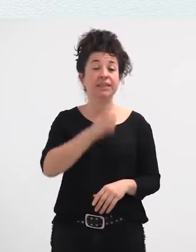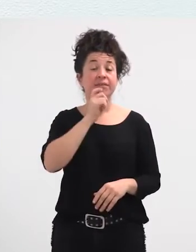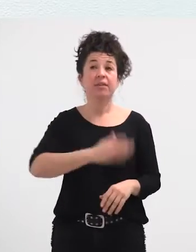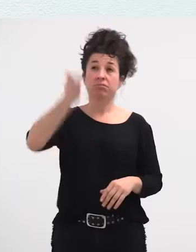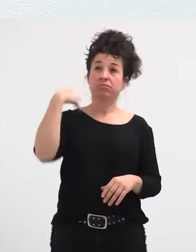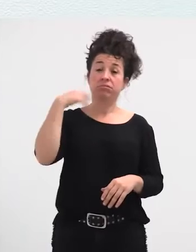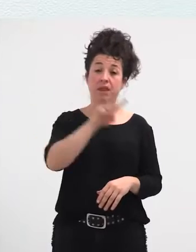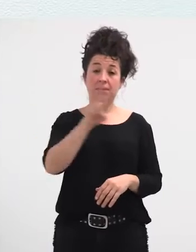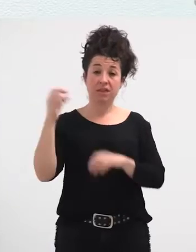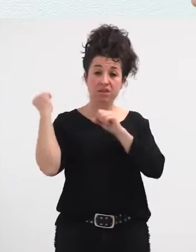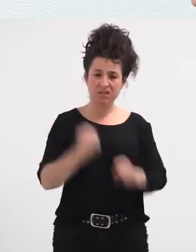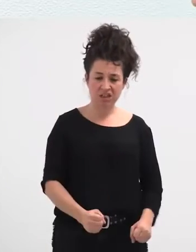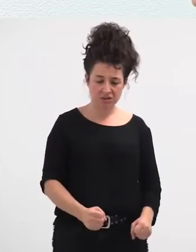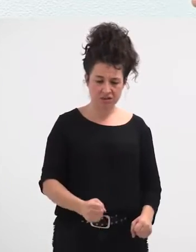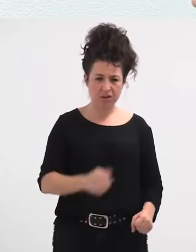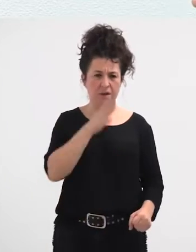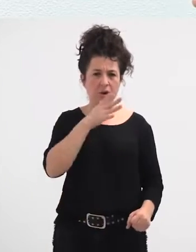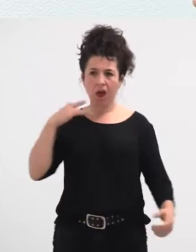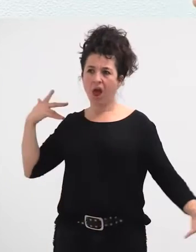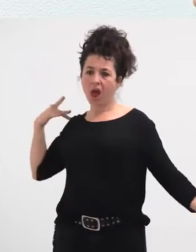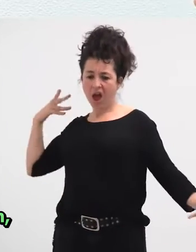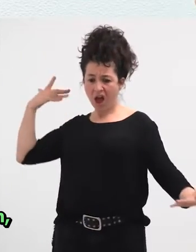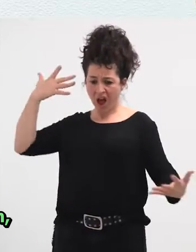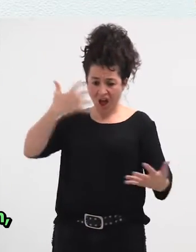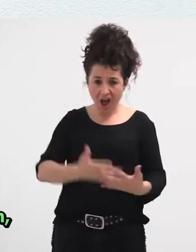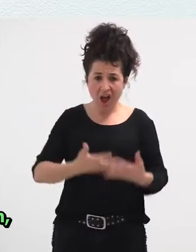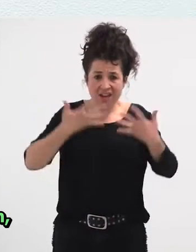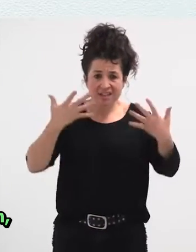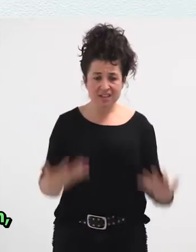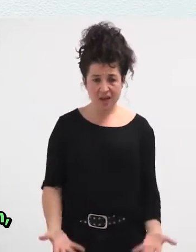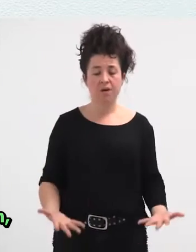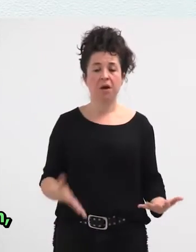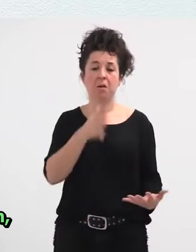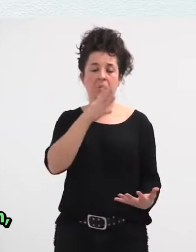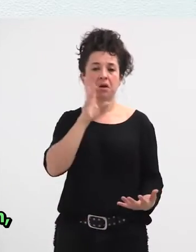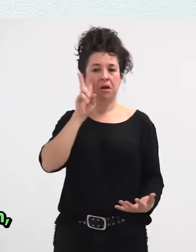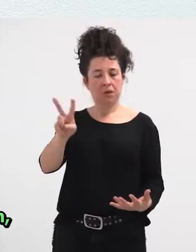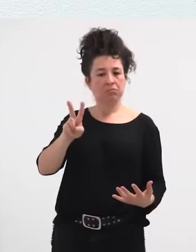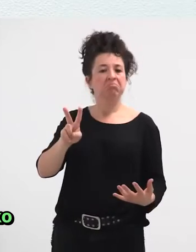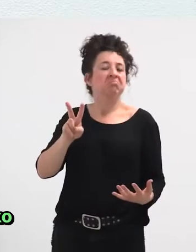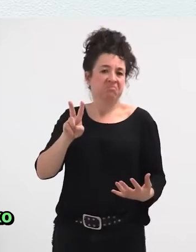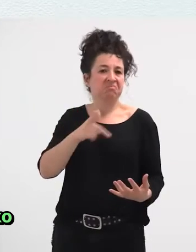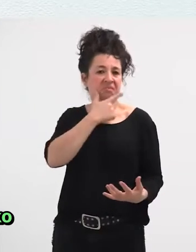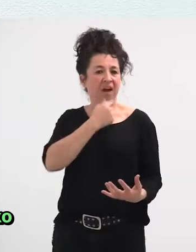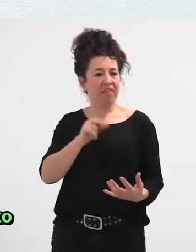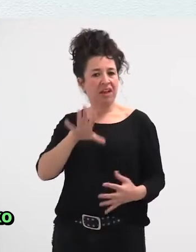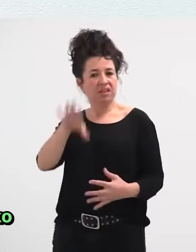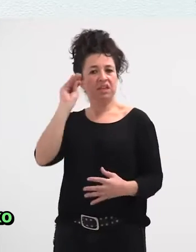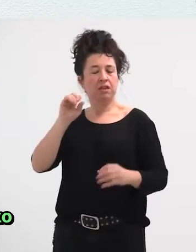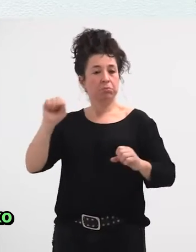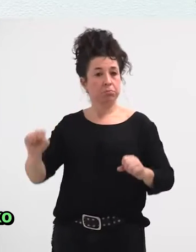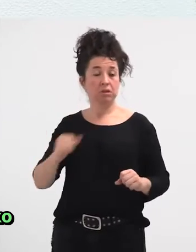hurte, eta zer gaite iluzatu daien beste. Zer erurburtzekoa da momentu batean, leherketa bat, baina gaur horrein dik,